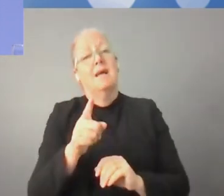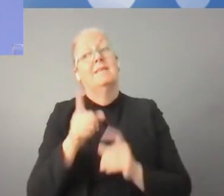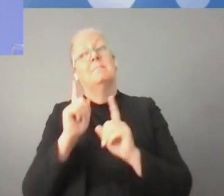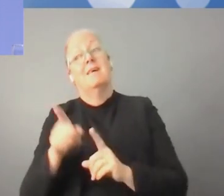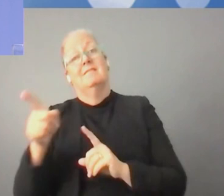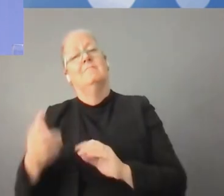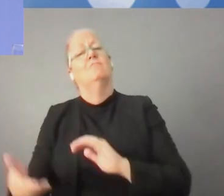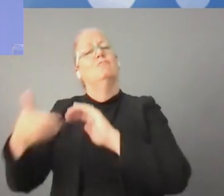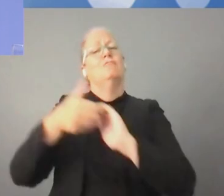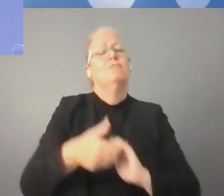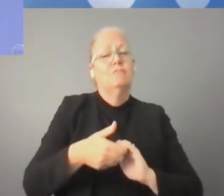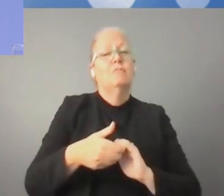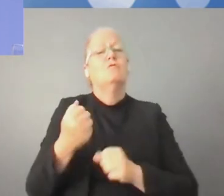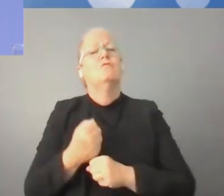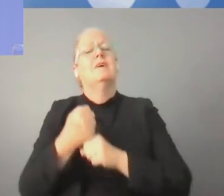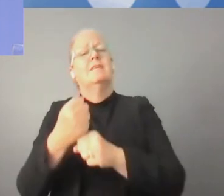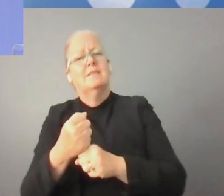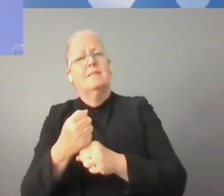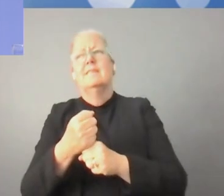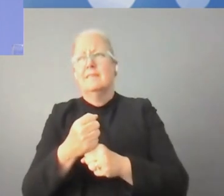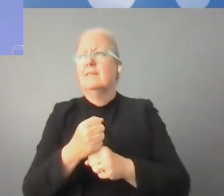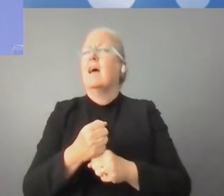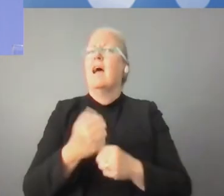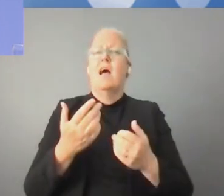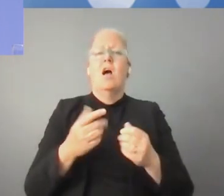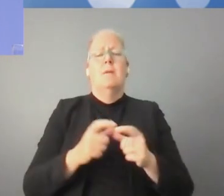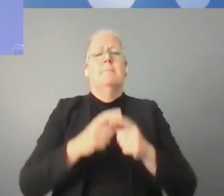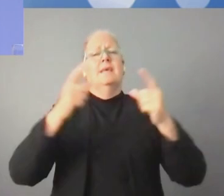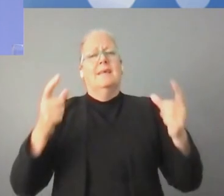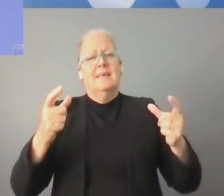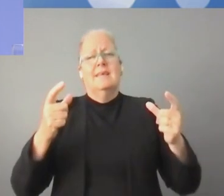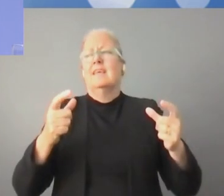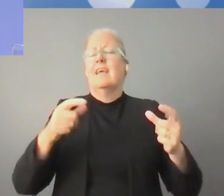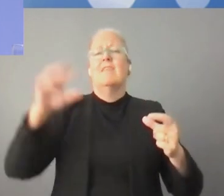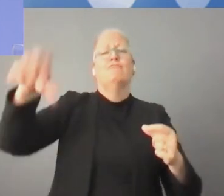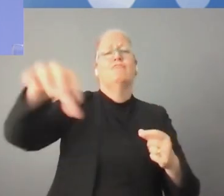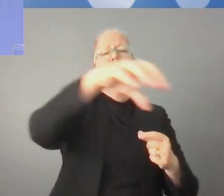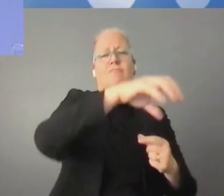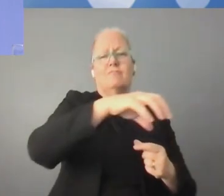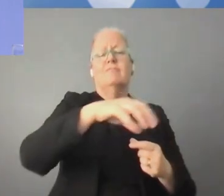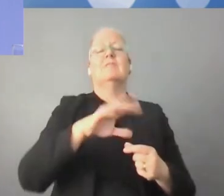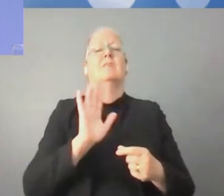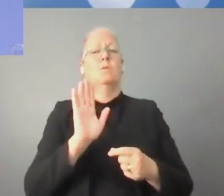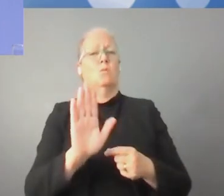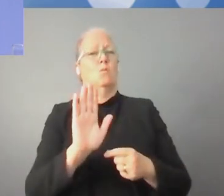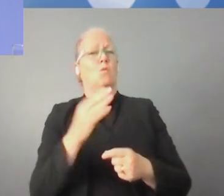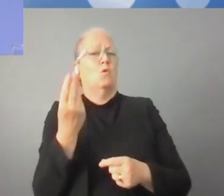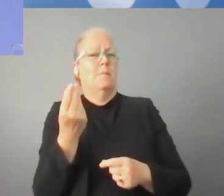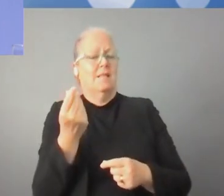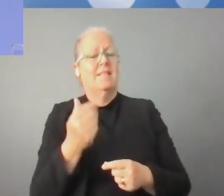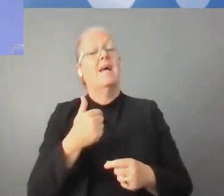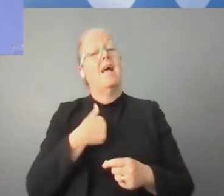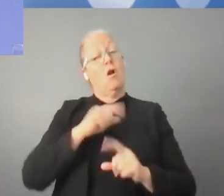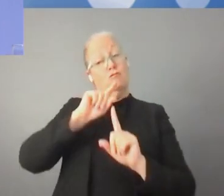يجب تقنين هذا المجال وسائل التواصل الاجتماعي. فإجابة على سؤالك